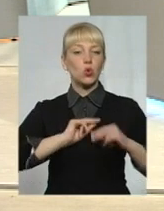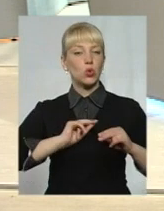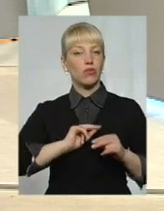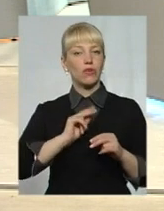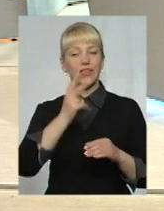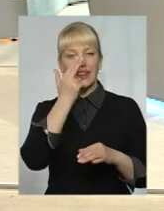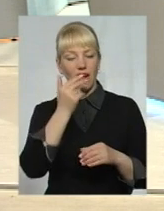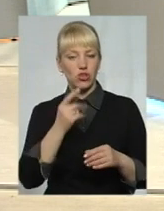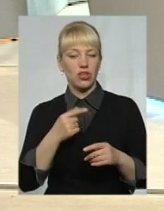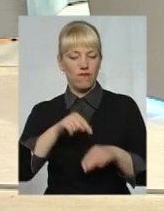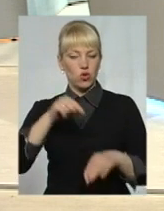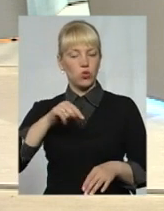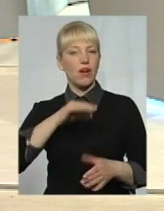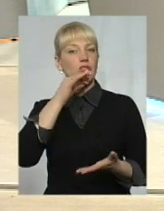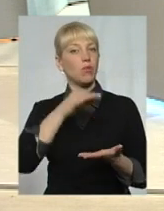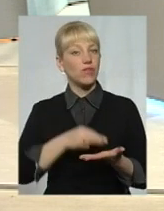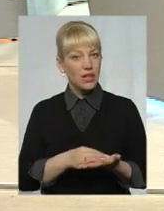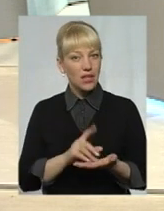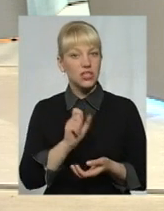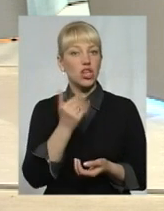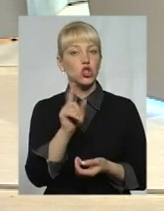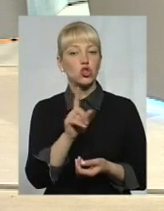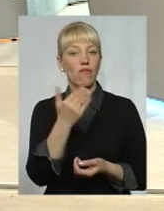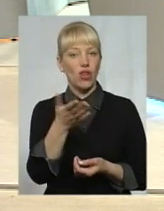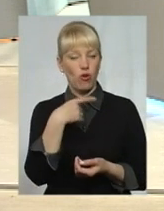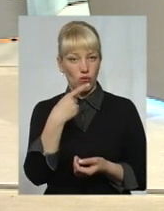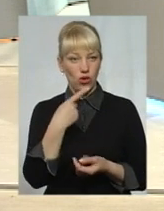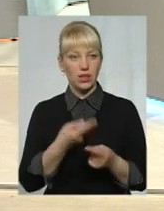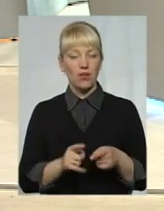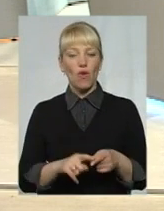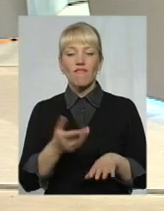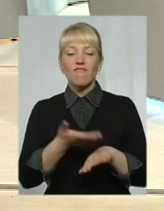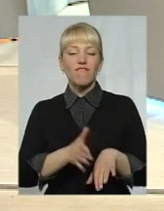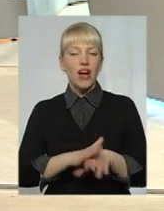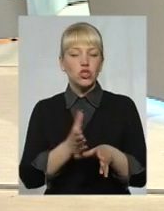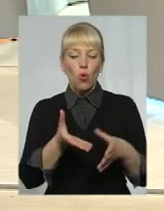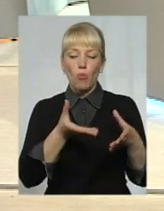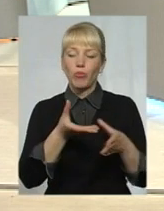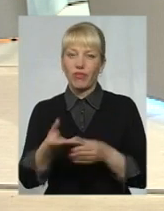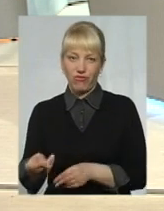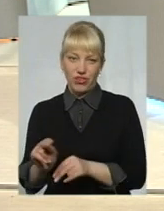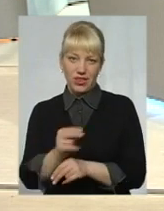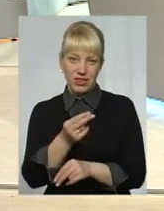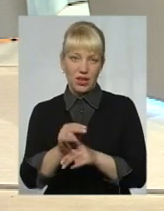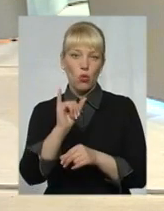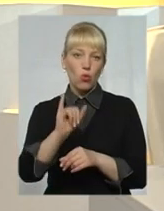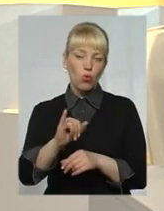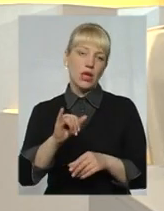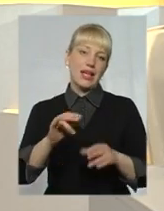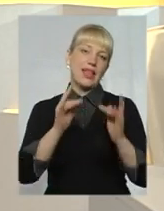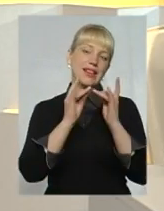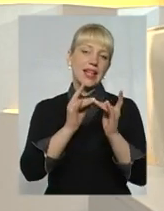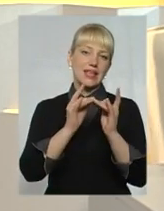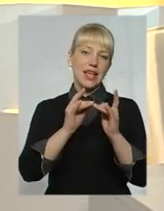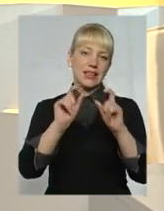відповідальності, за що ви говорили, його важко привити, складно привити в інтернатному закладі,